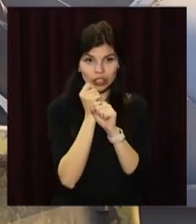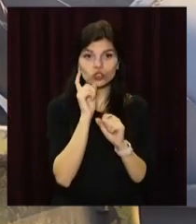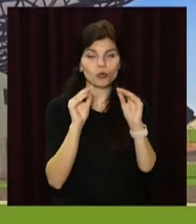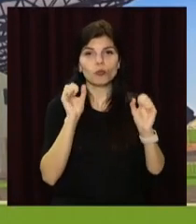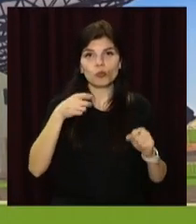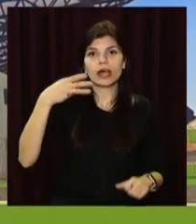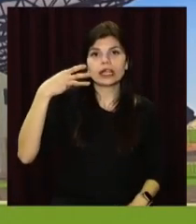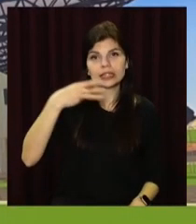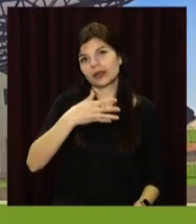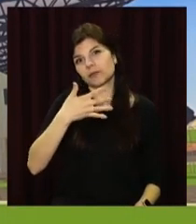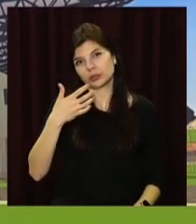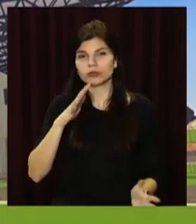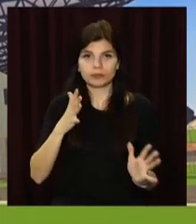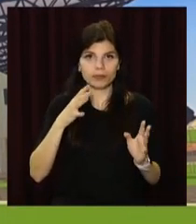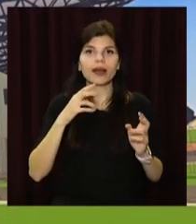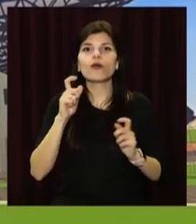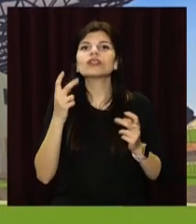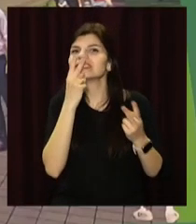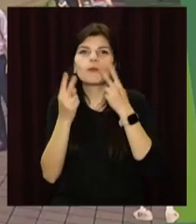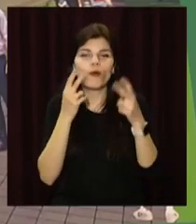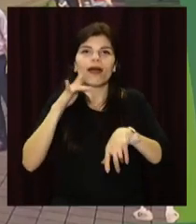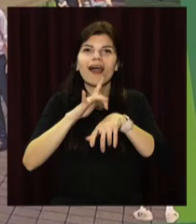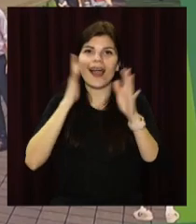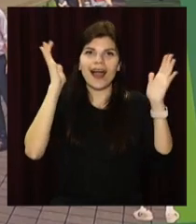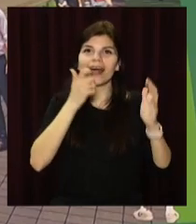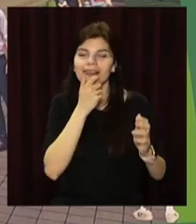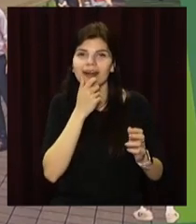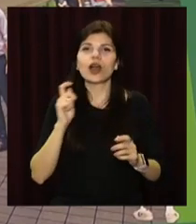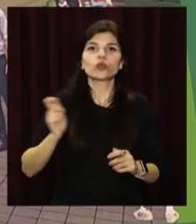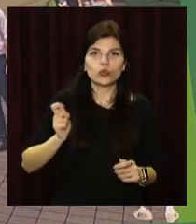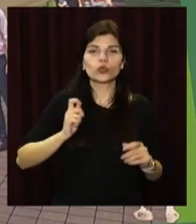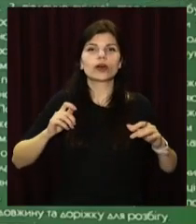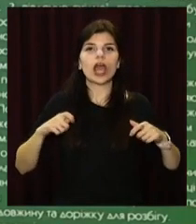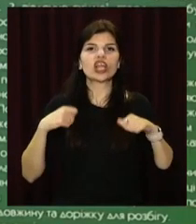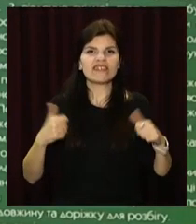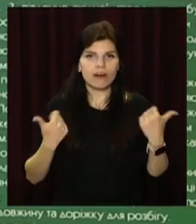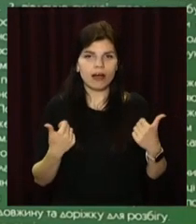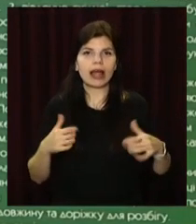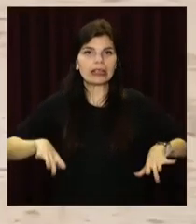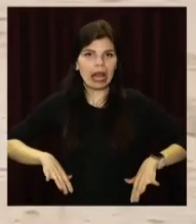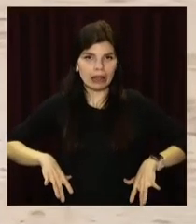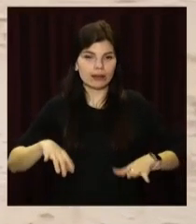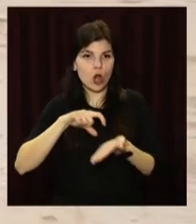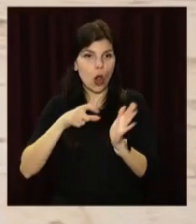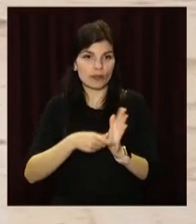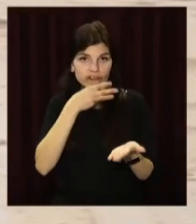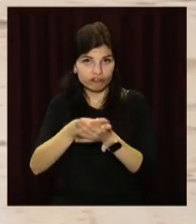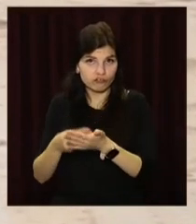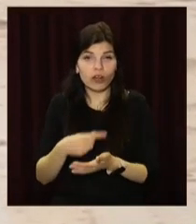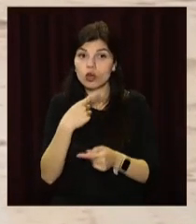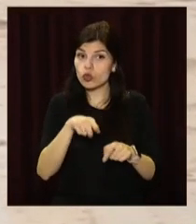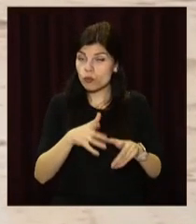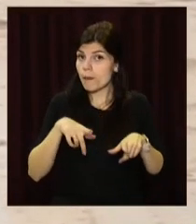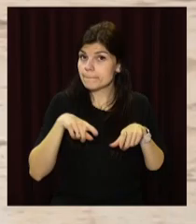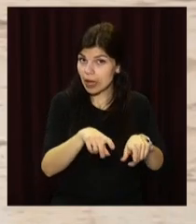3,5 тисячі глядачів. Ще будуть роздягальні, дощові і тренерські. Тут будуть бігові